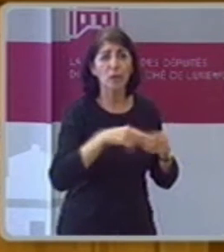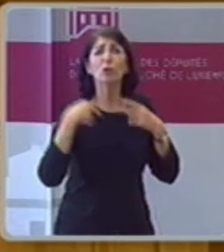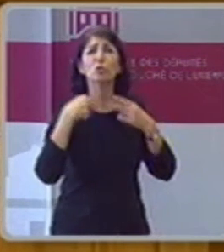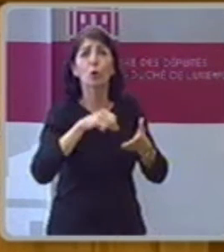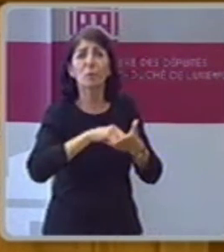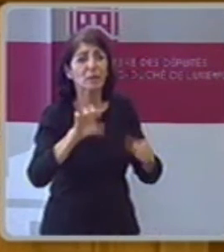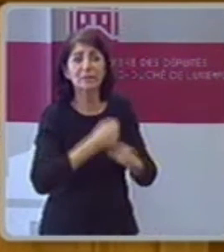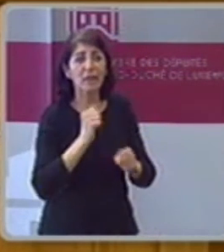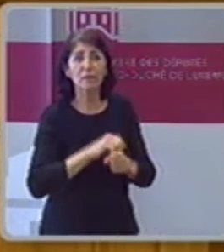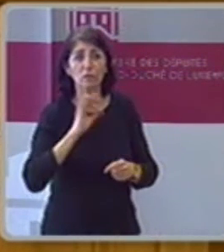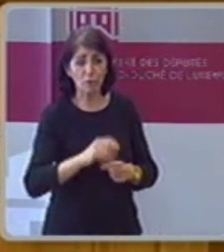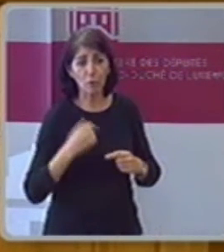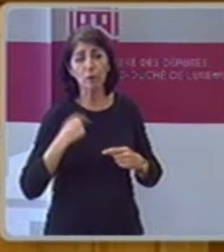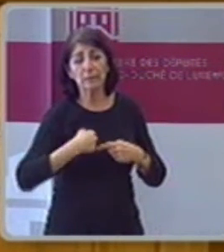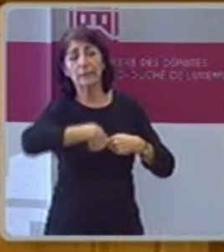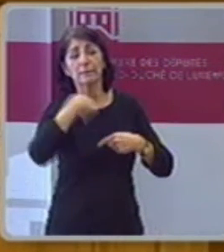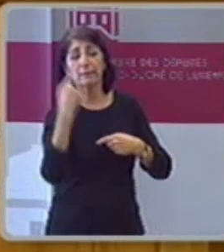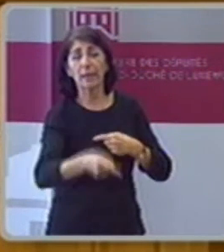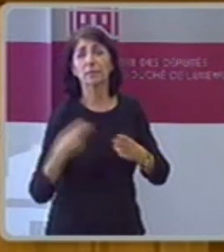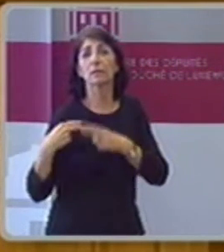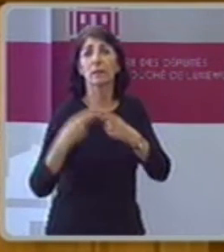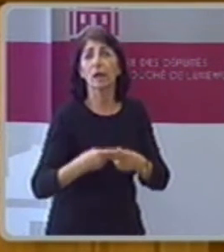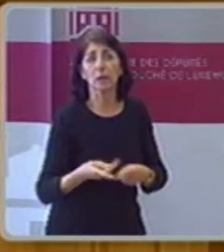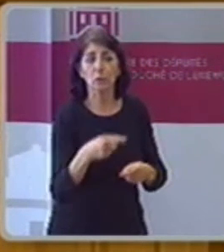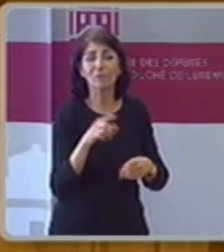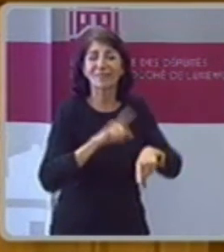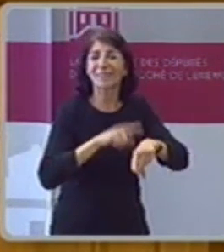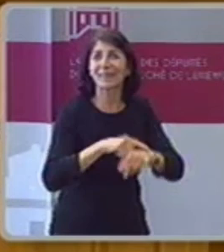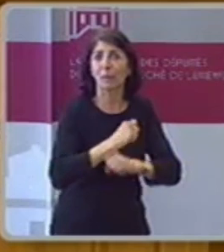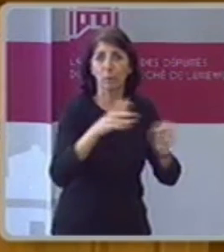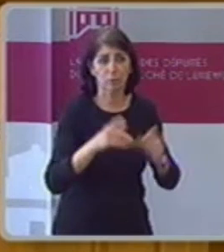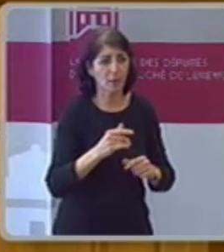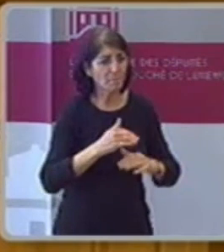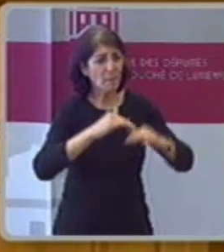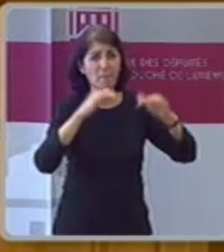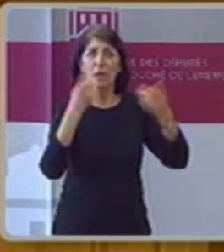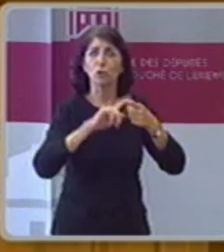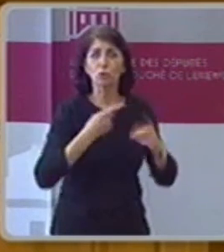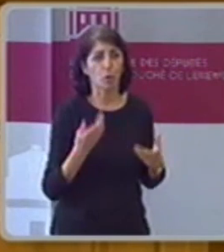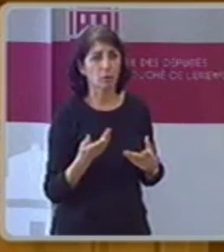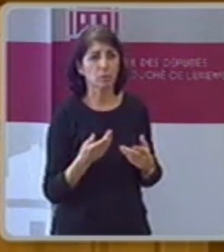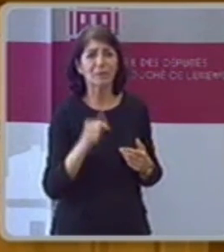Schulden sie weiter verlängert wir